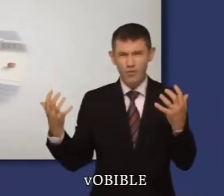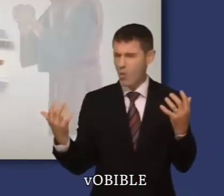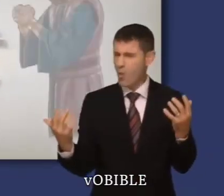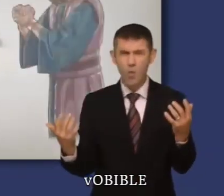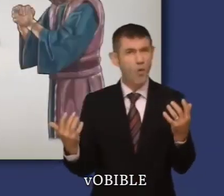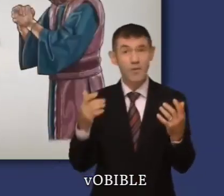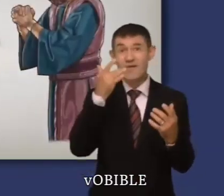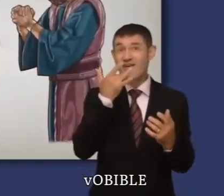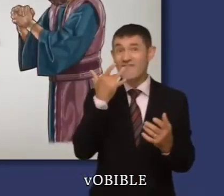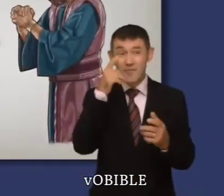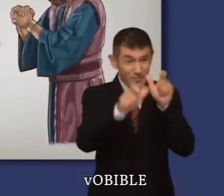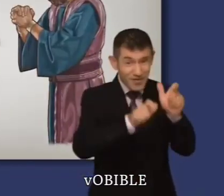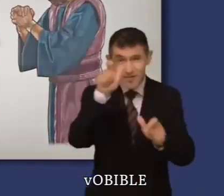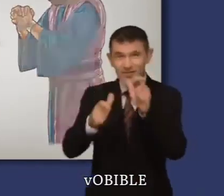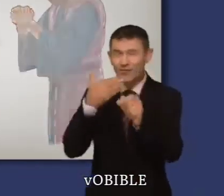mais c'est le culte pur.